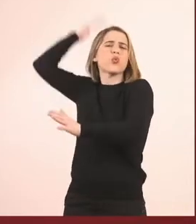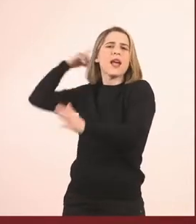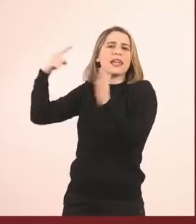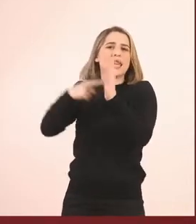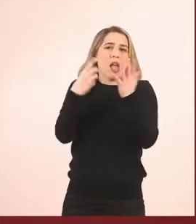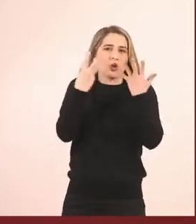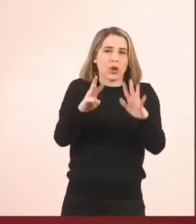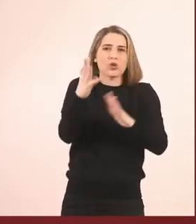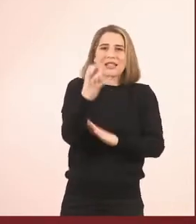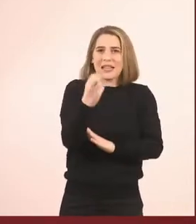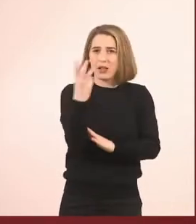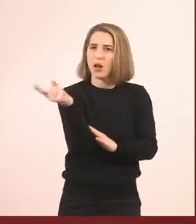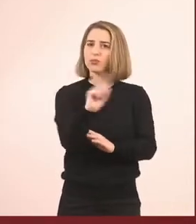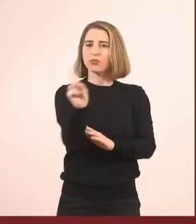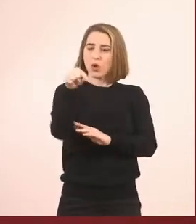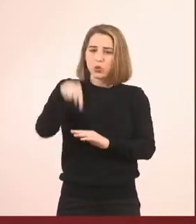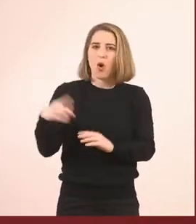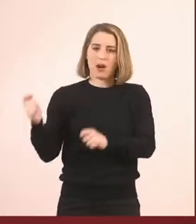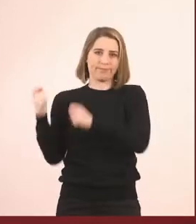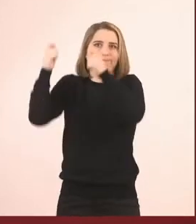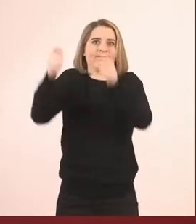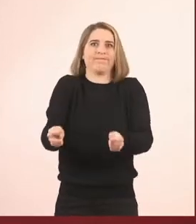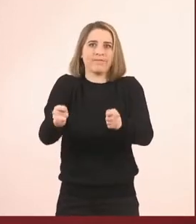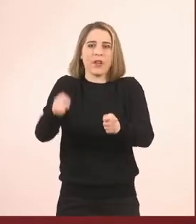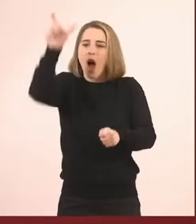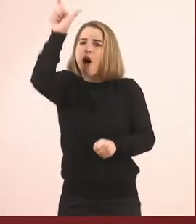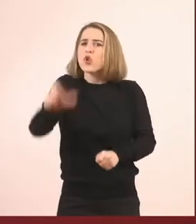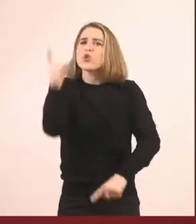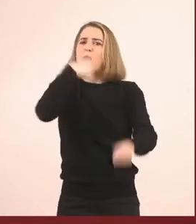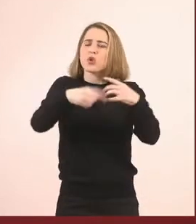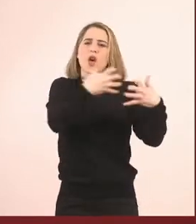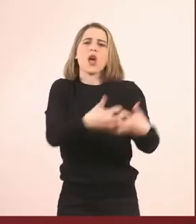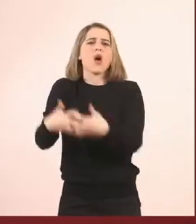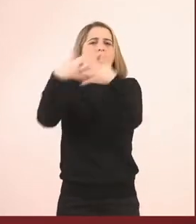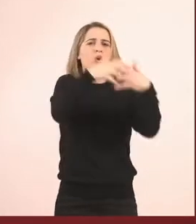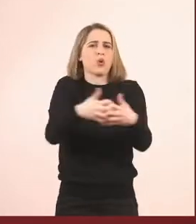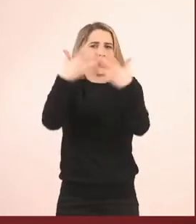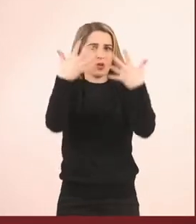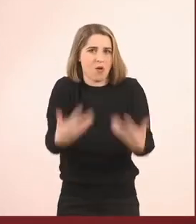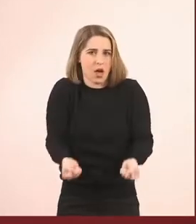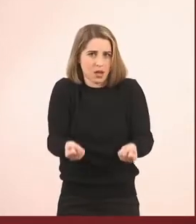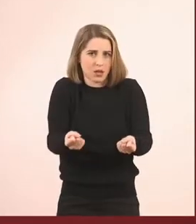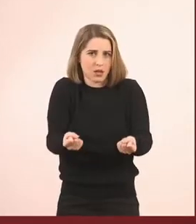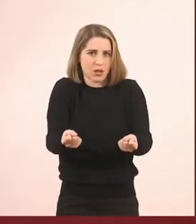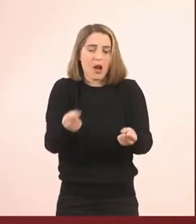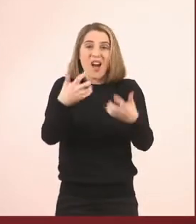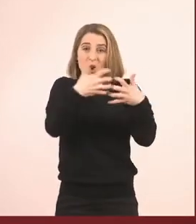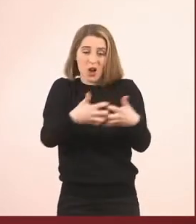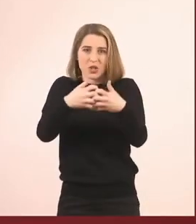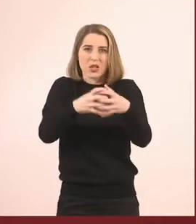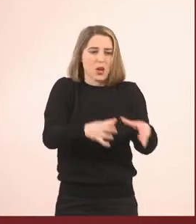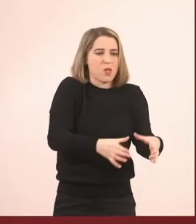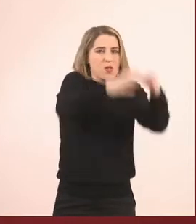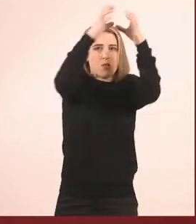που είπαμε. Αλλά ότι είναι στο σήμερα και είναι ένας εργοστασιάρχης, ο οποίος έχει ένα εργοστάσιο που μολύνει το